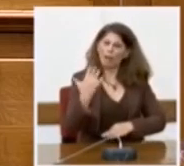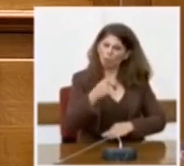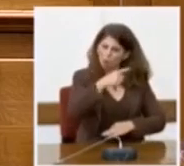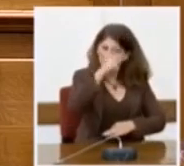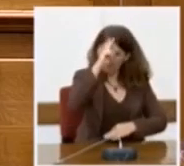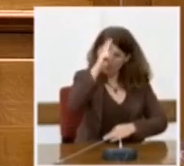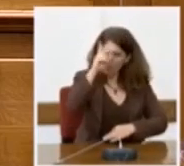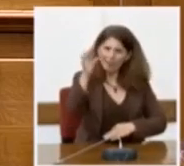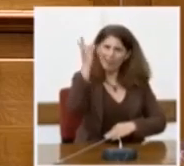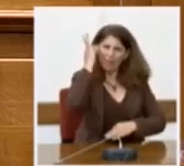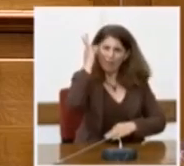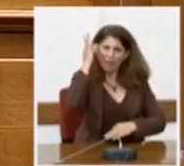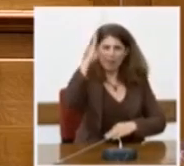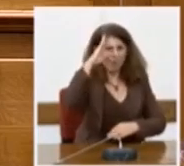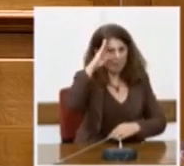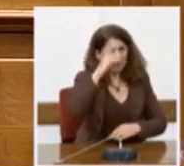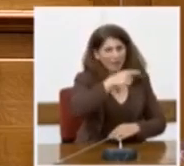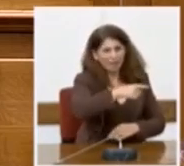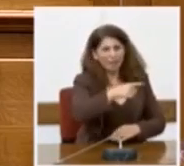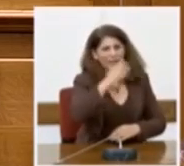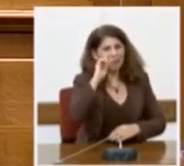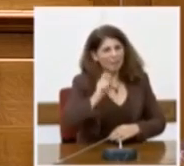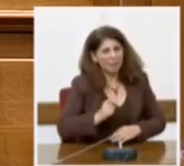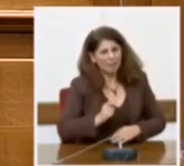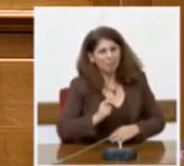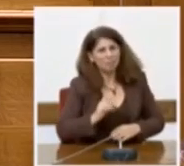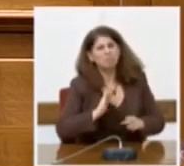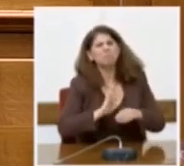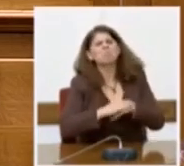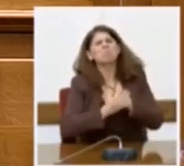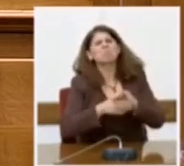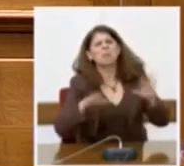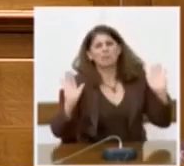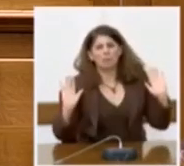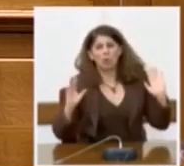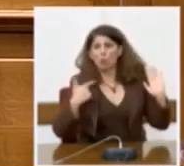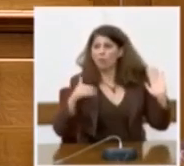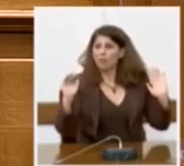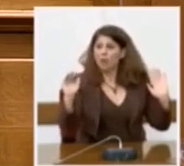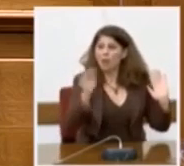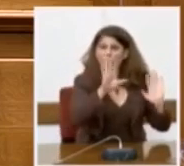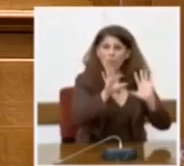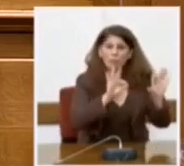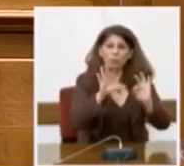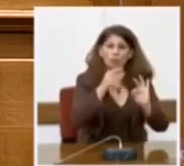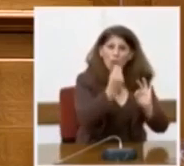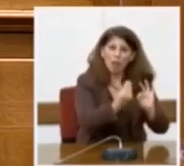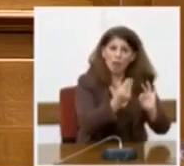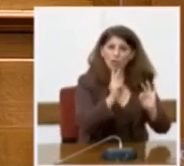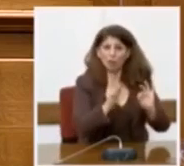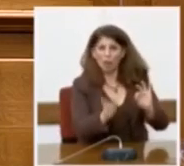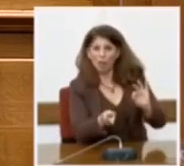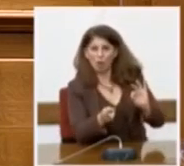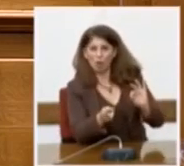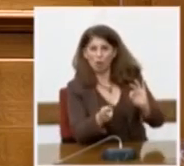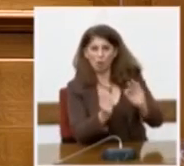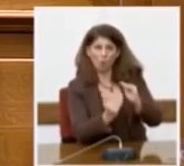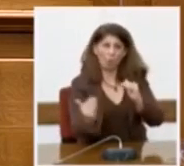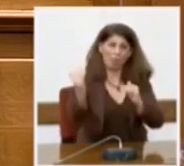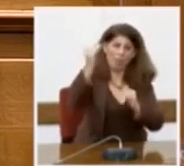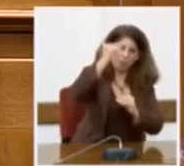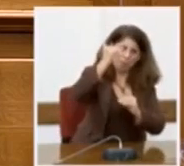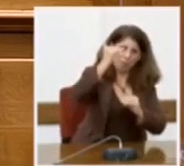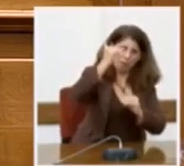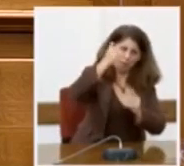οι Γάλλοι, οι Αμερικανοί, οι Κινέζοι Ούτε καλούμε τους λαούς να επιλέξουν τον καλό ή τον κακό Κάτι που μάλλον